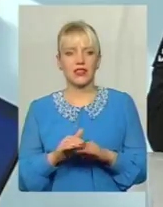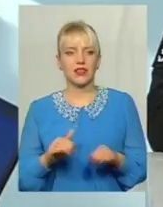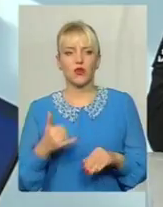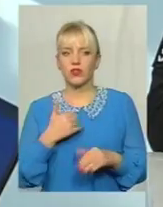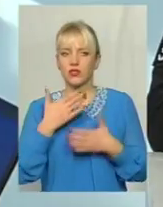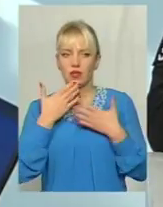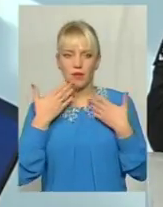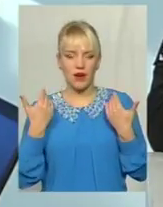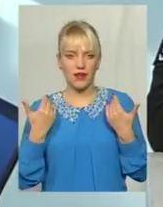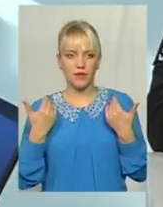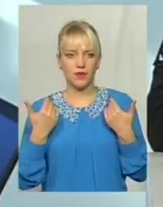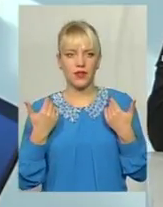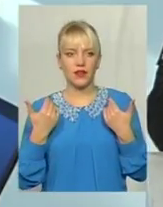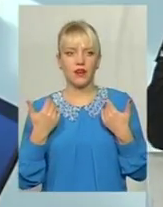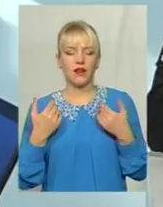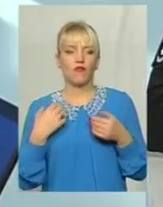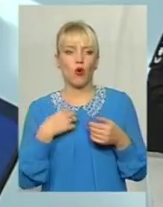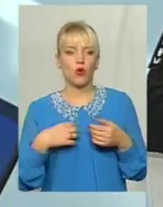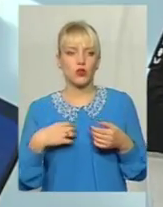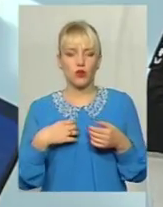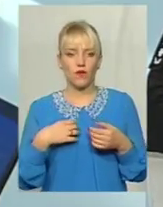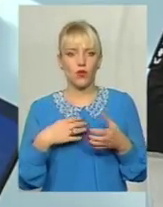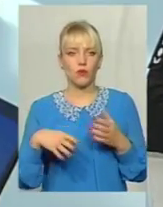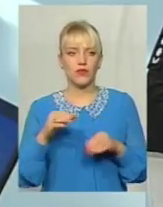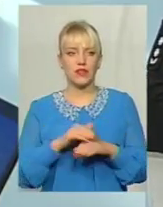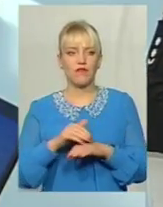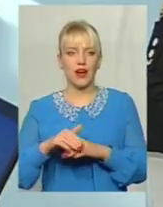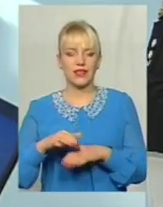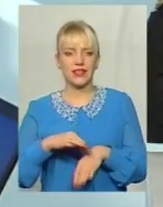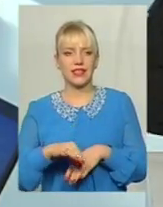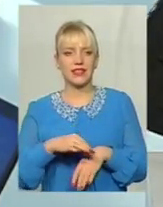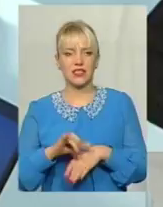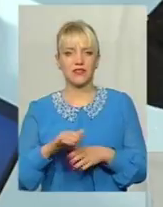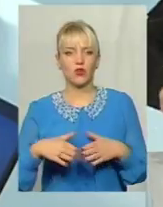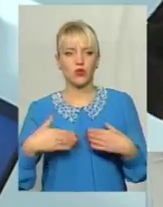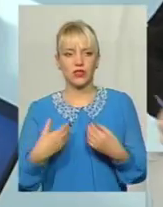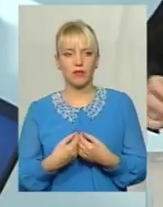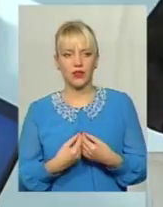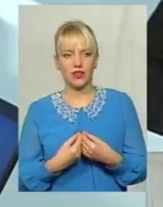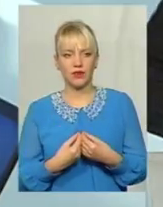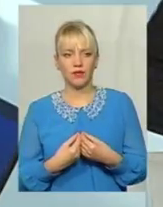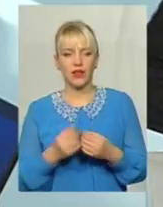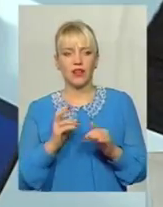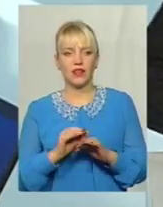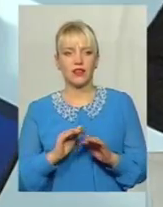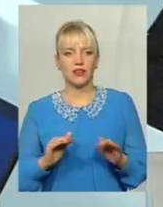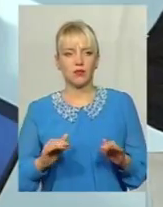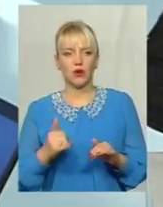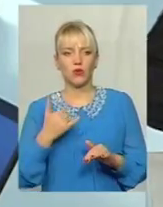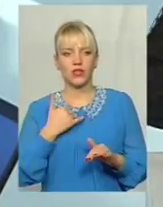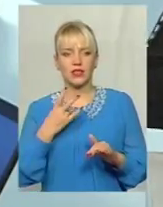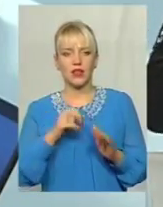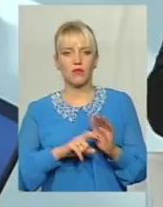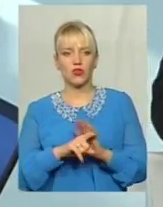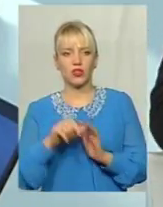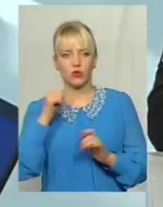немає В основному Всі факти насильства Над сім'єю В сім'ї Над дітьми Їх в нас Спочатку